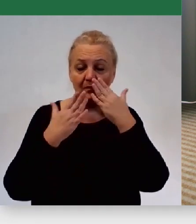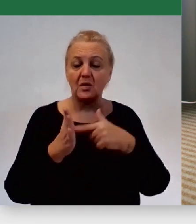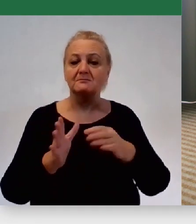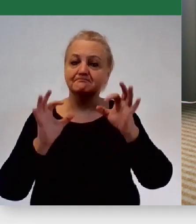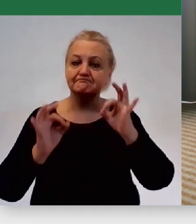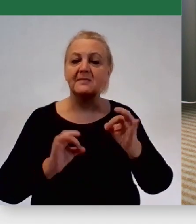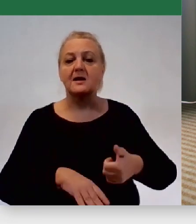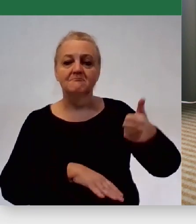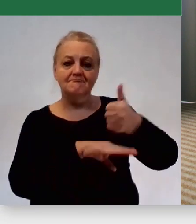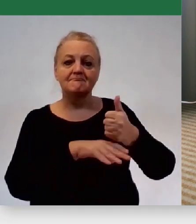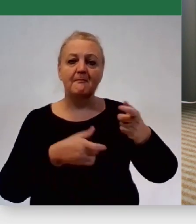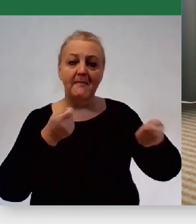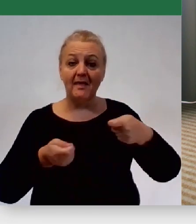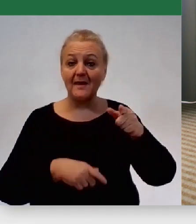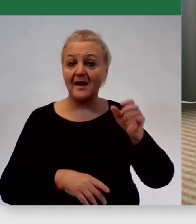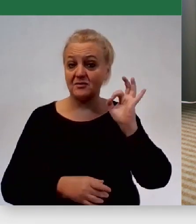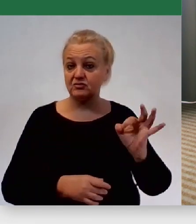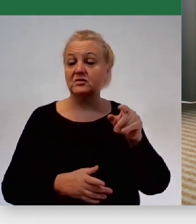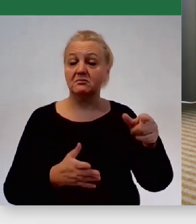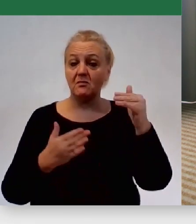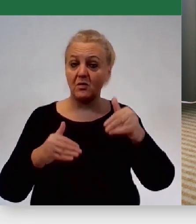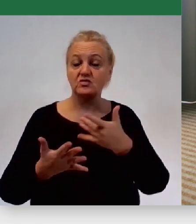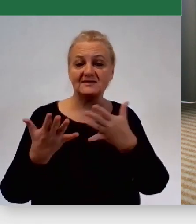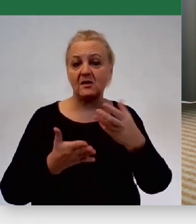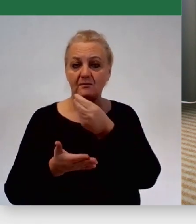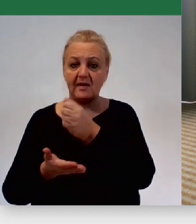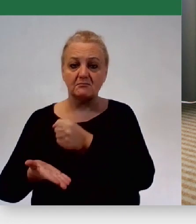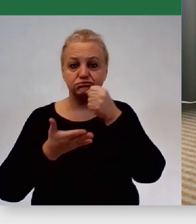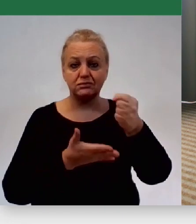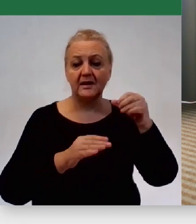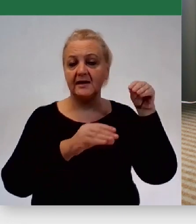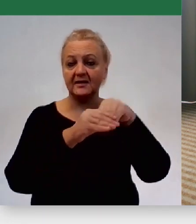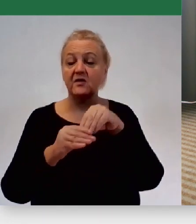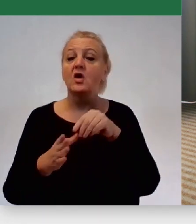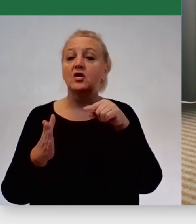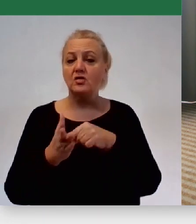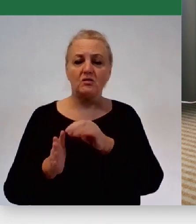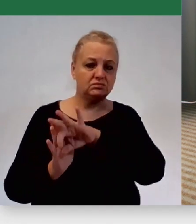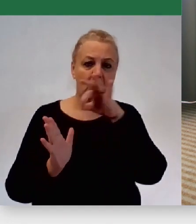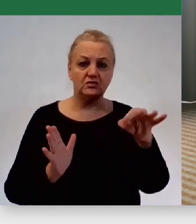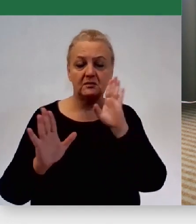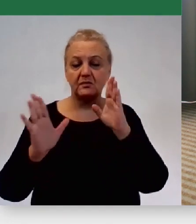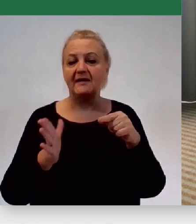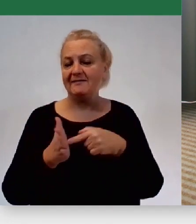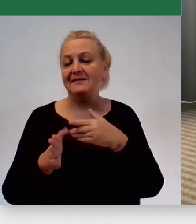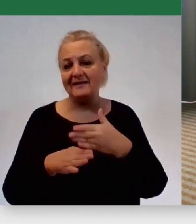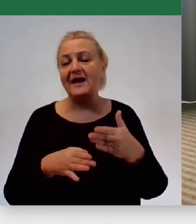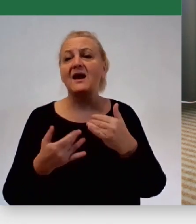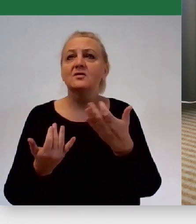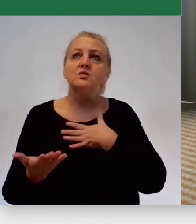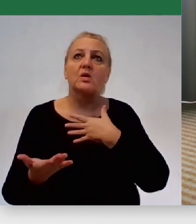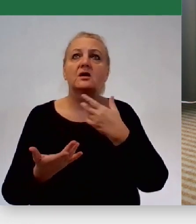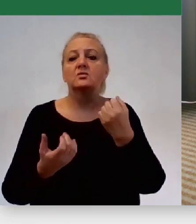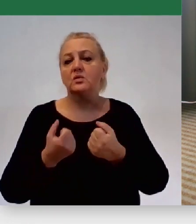menadżera, który jest w stanie załatwić pieniądze na inwestycje. I to pokutuje dzisiaj, może właśnie utrudniać przy takich sytuacjach, jak